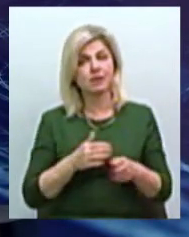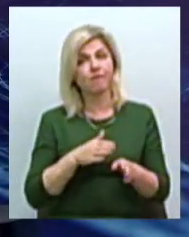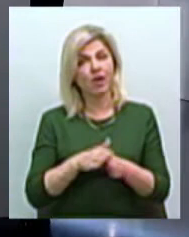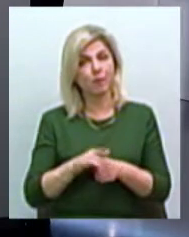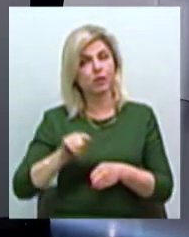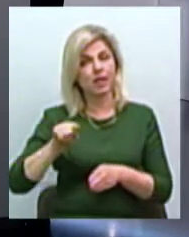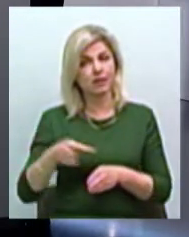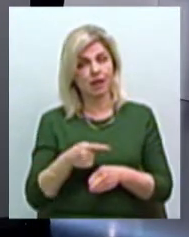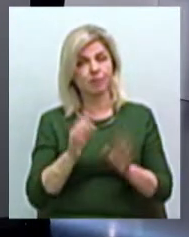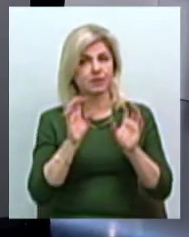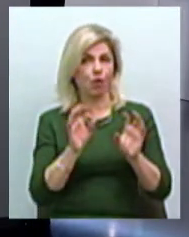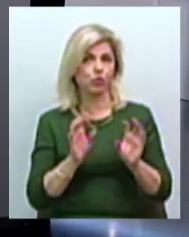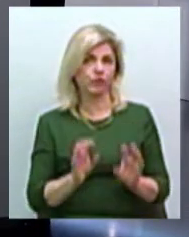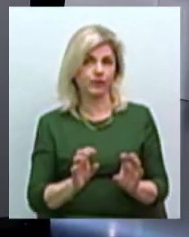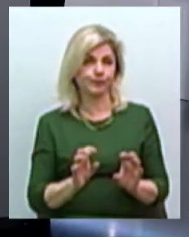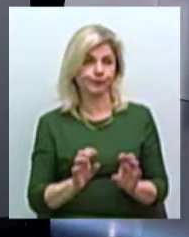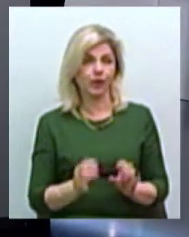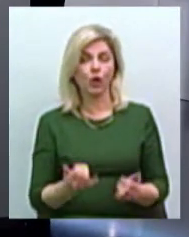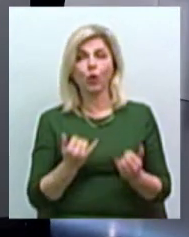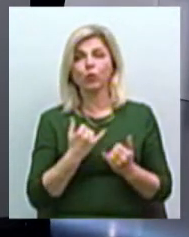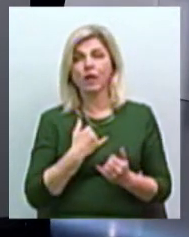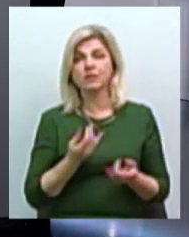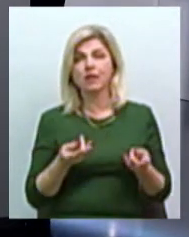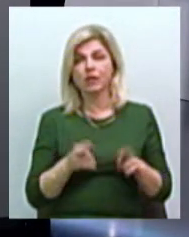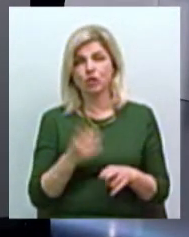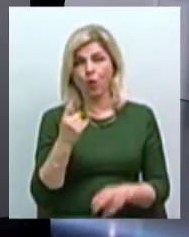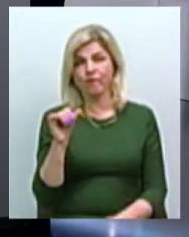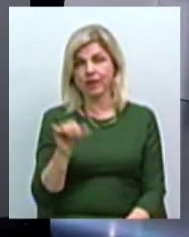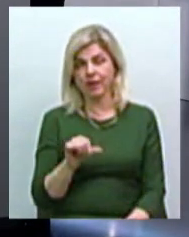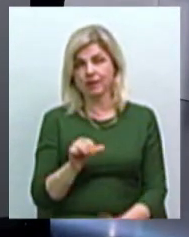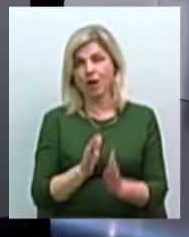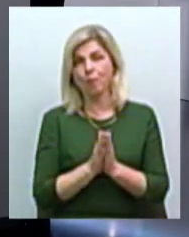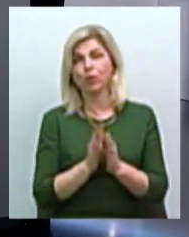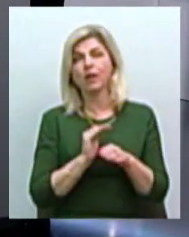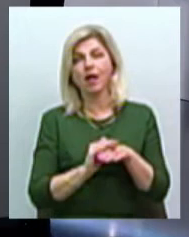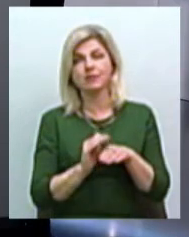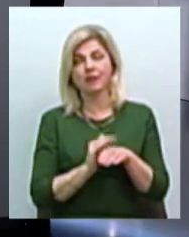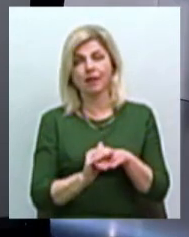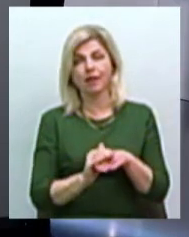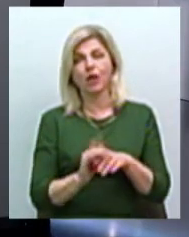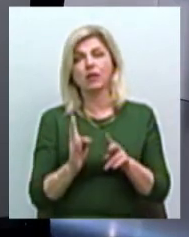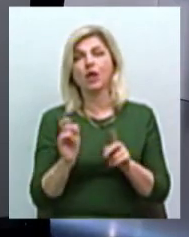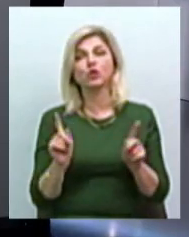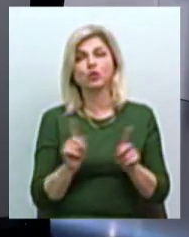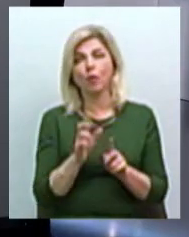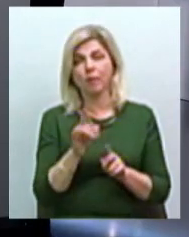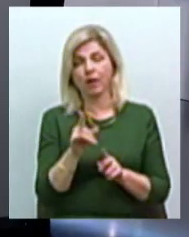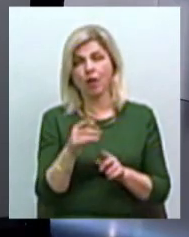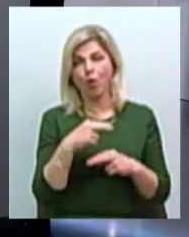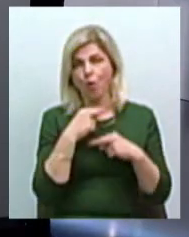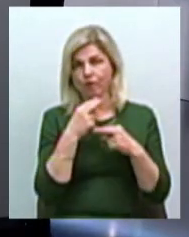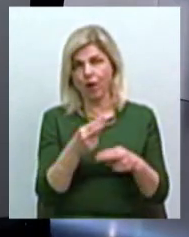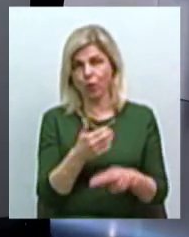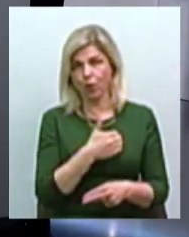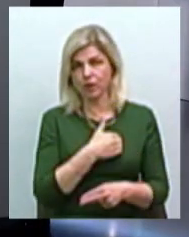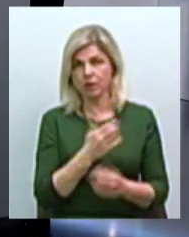національного законодавства. Михайло, у нас залишилась хвилина. Будь ласка, на що б ви хотіли акцентувати